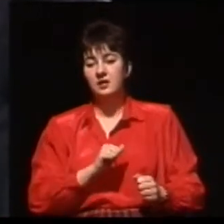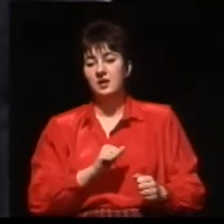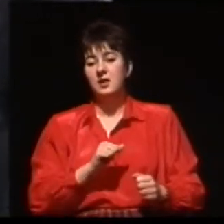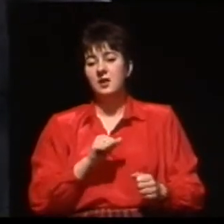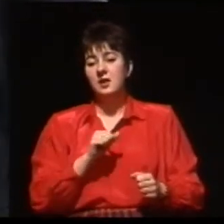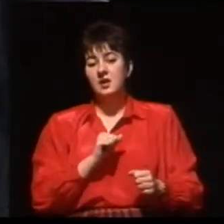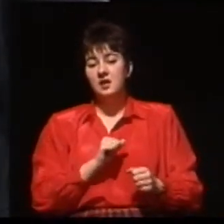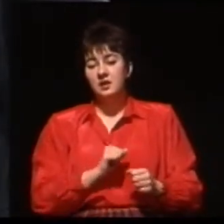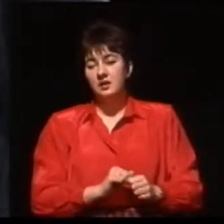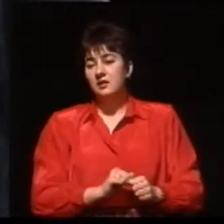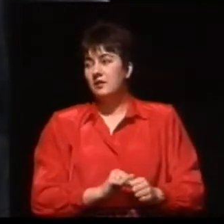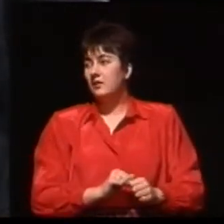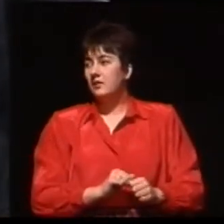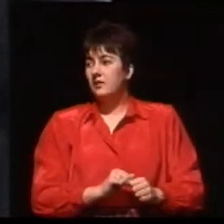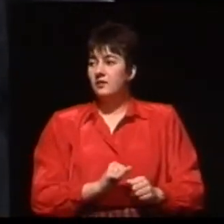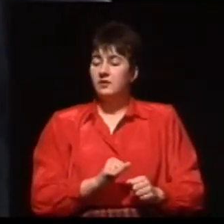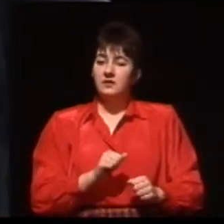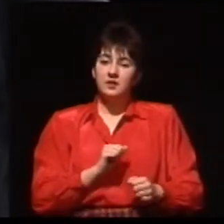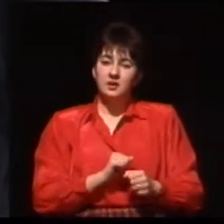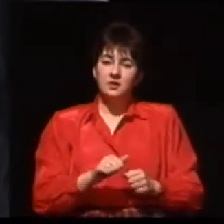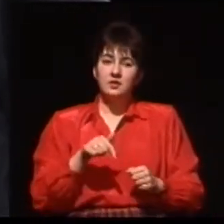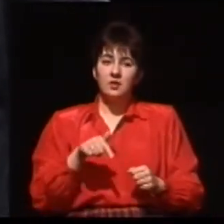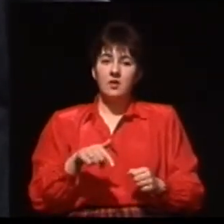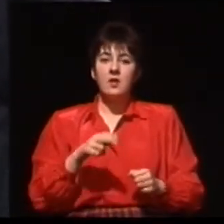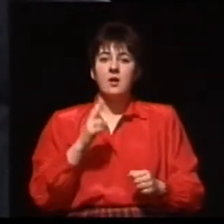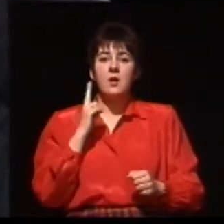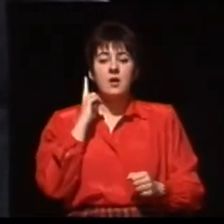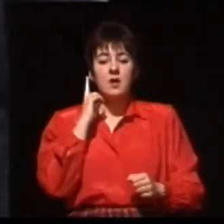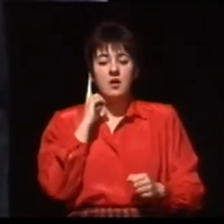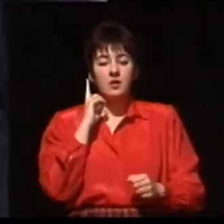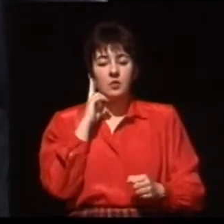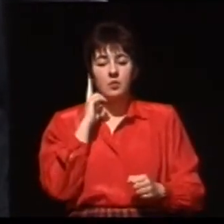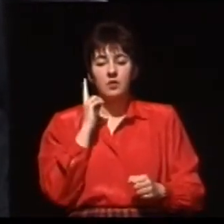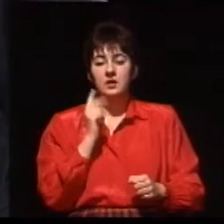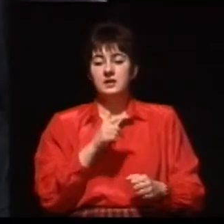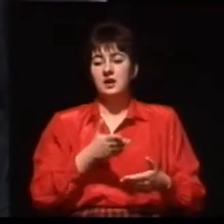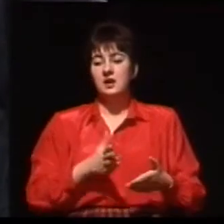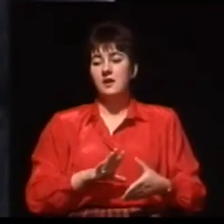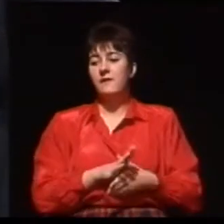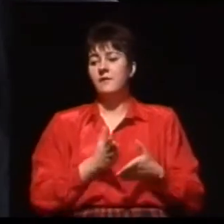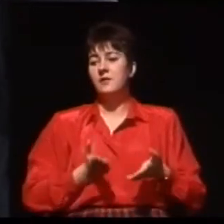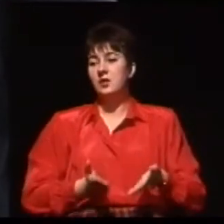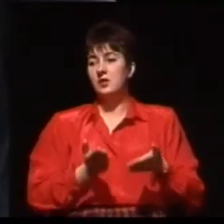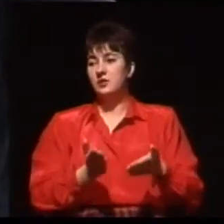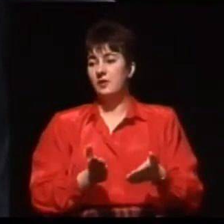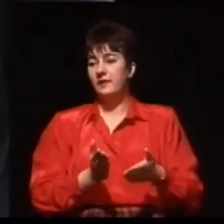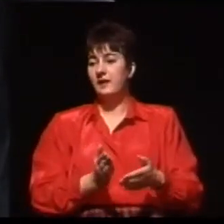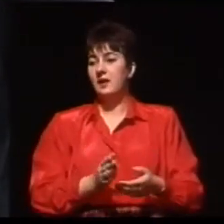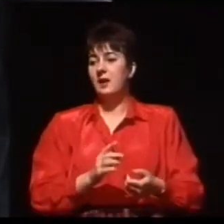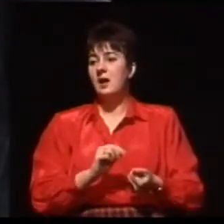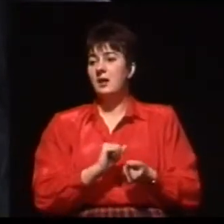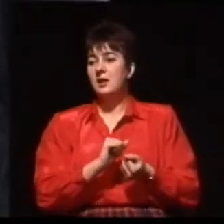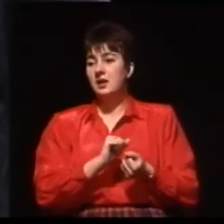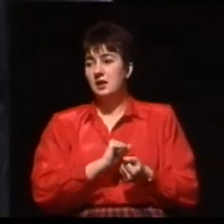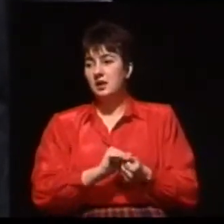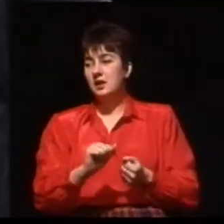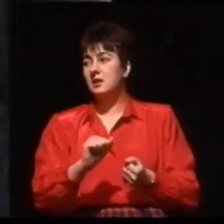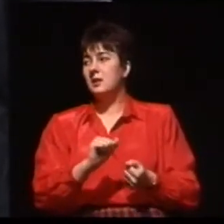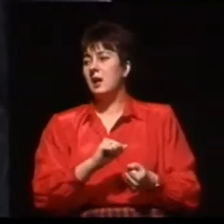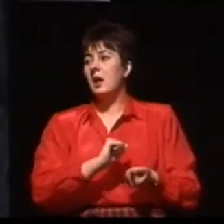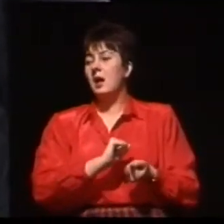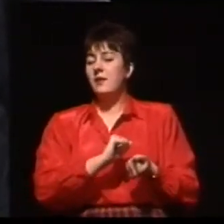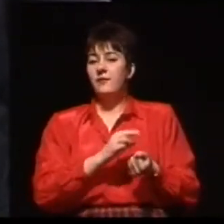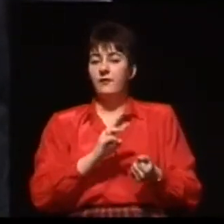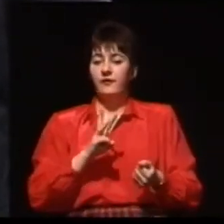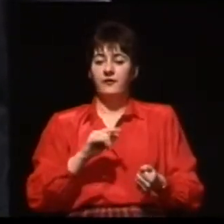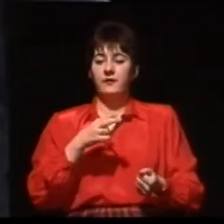może być głuchotą wrodzoną. To też jest następstwem różnych schorzeń, czy różnych zjawisk, bądź brania leków ototoksycznych, czyli działających w